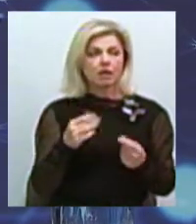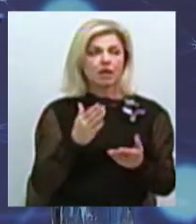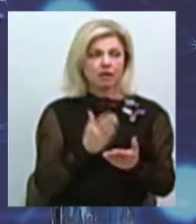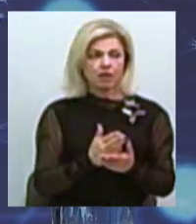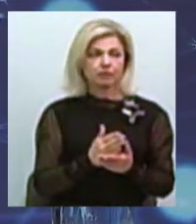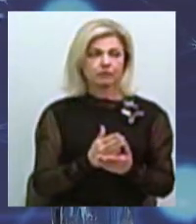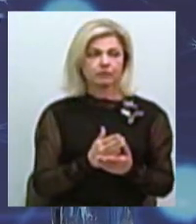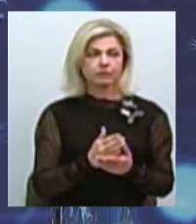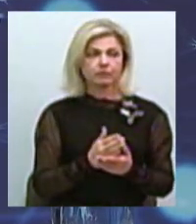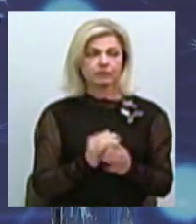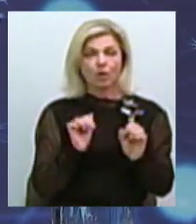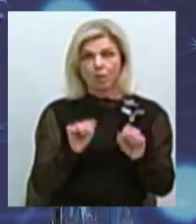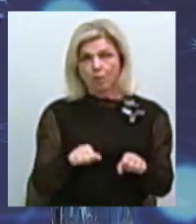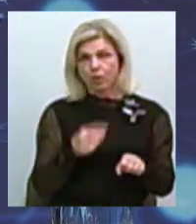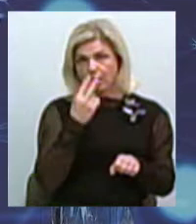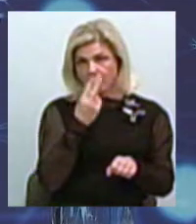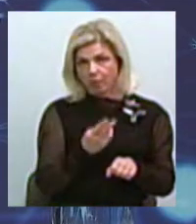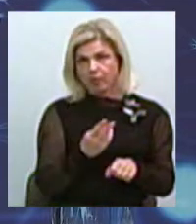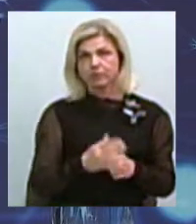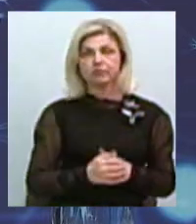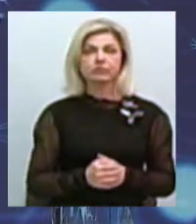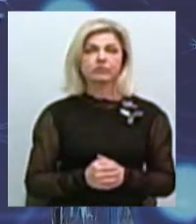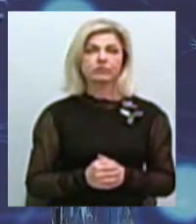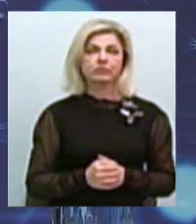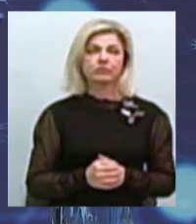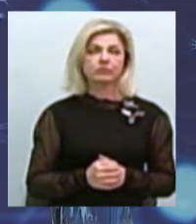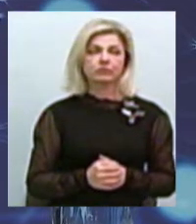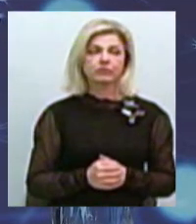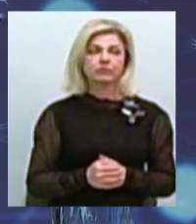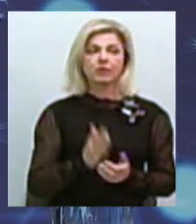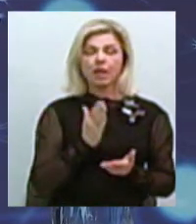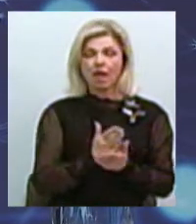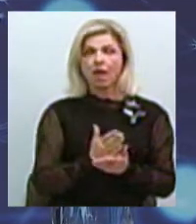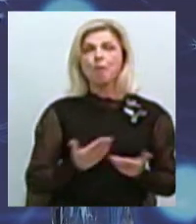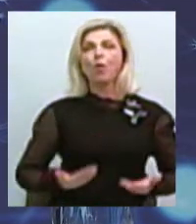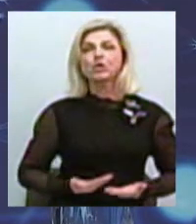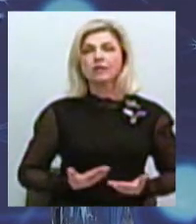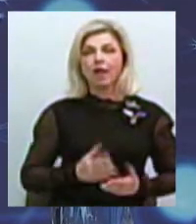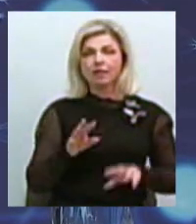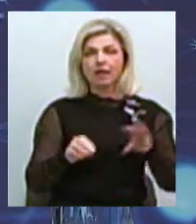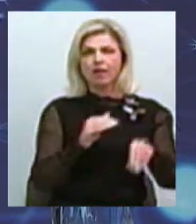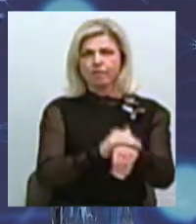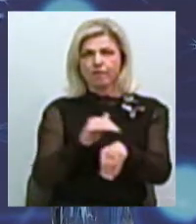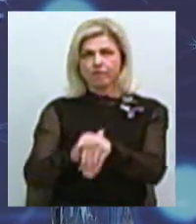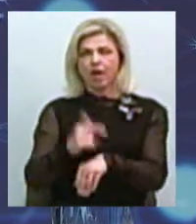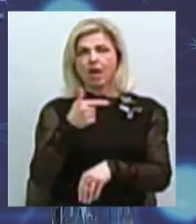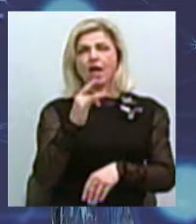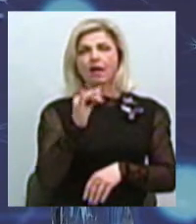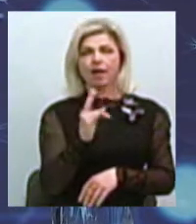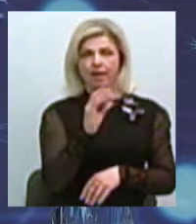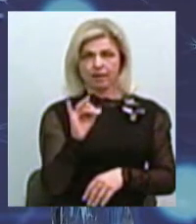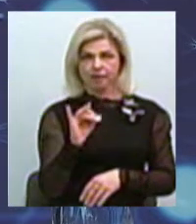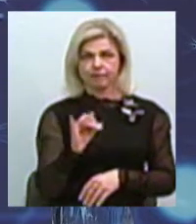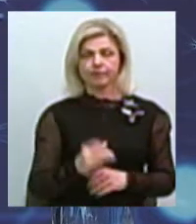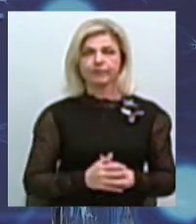могли побачити, є суто грецькі поселення. І в нас є пункти, до